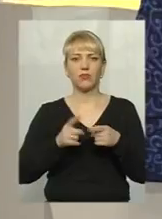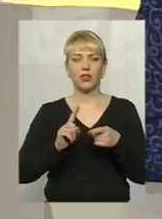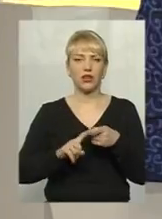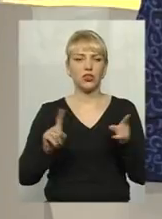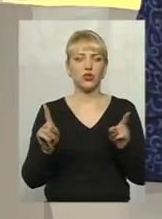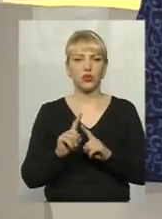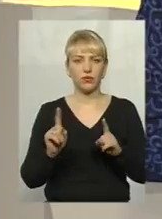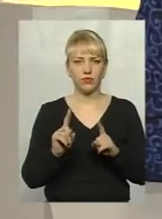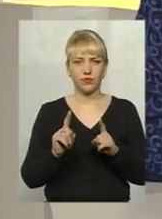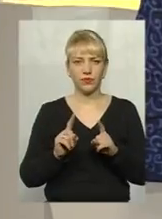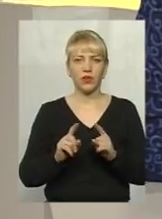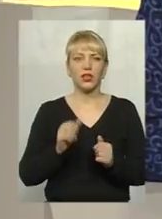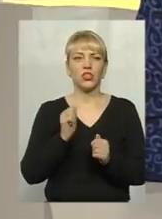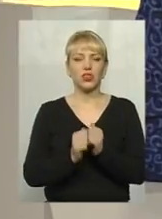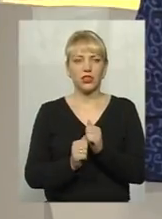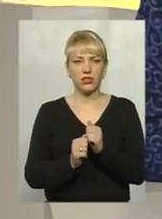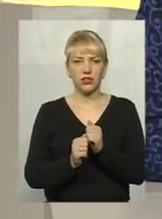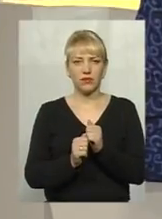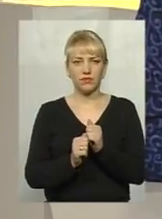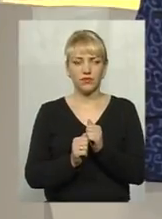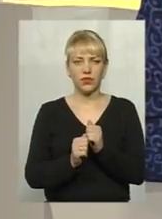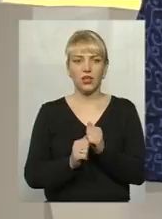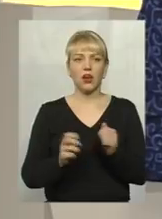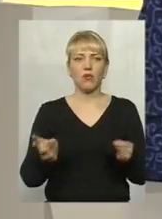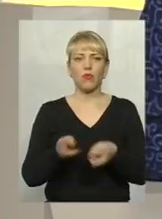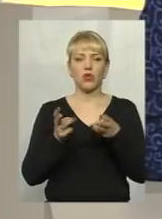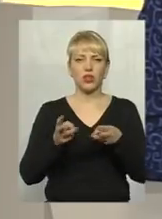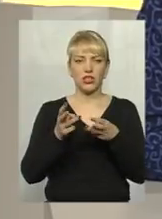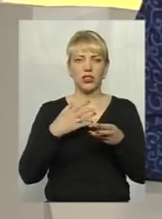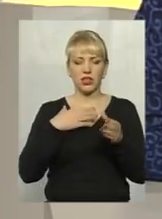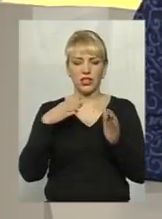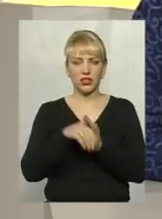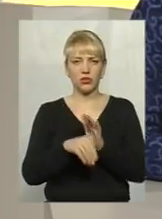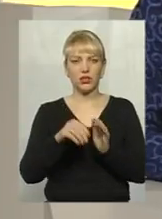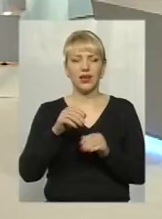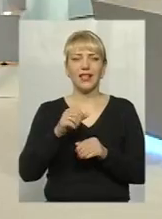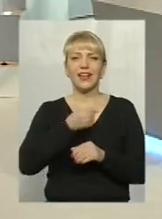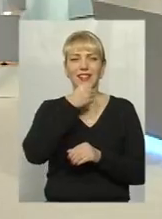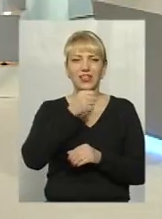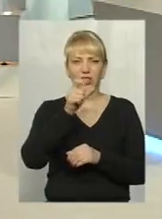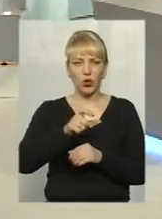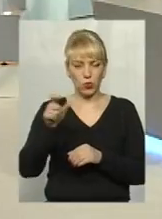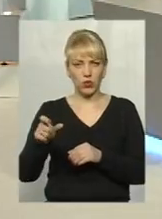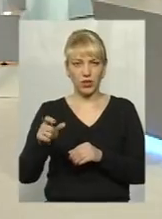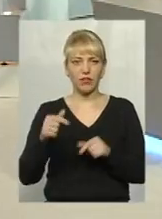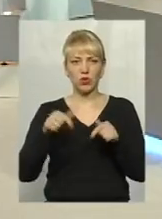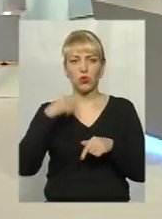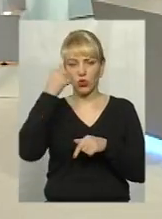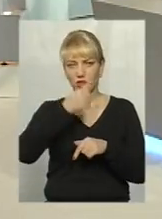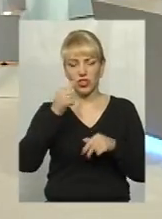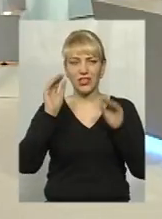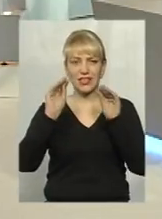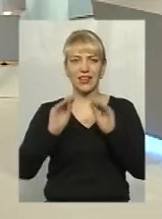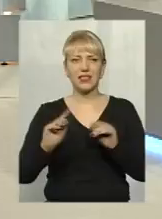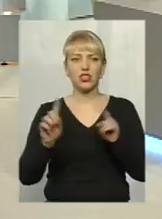що часто в пожежах гинуть літні люди. Цьогорічна статистика. Що говорить?